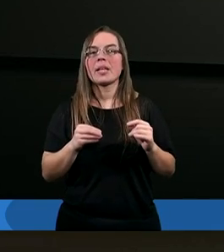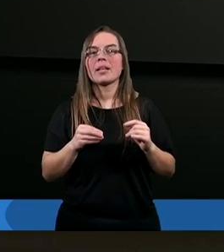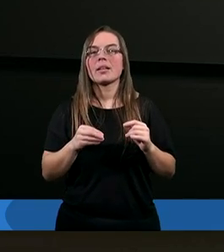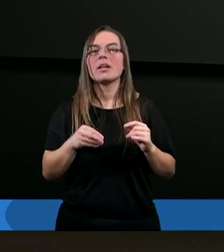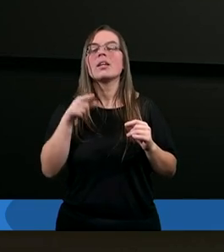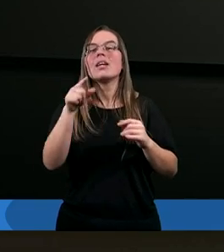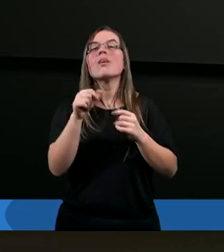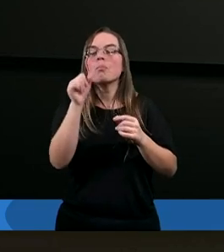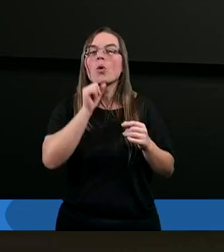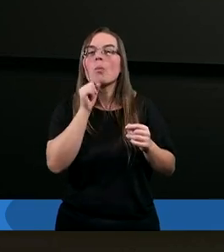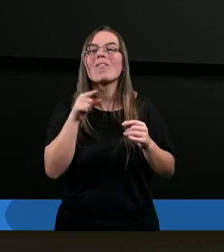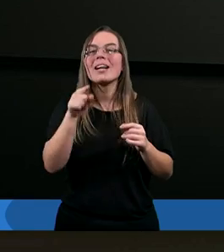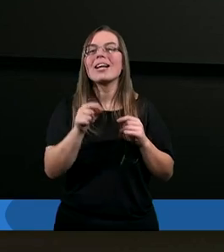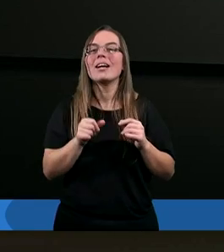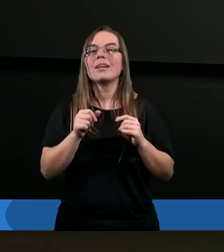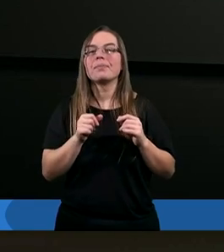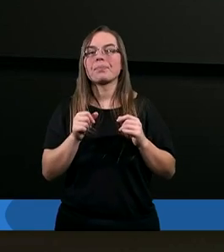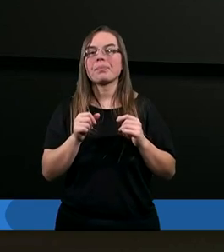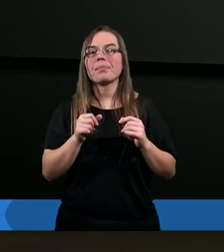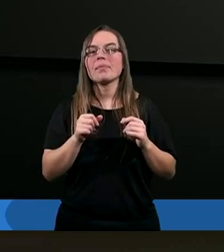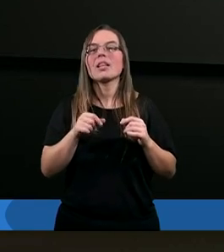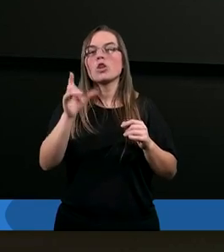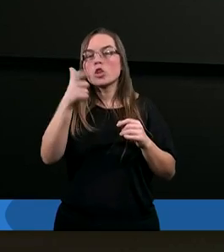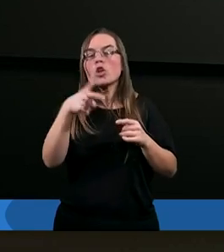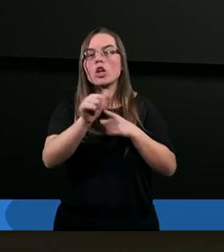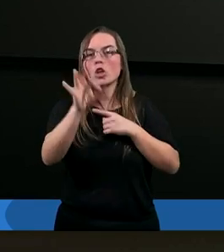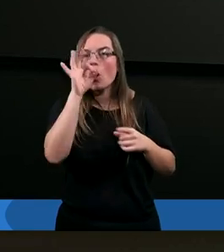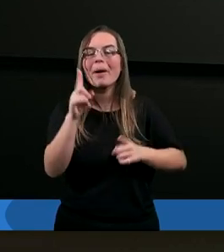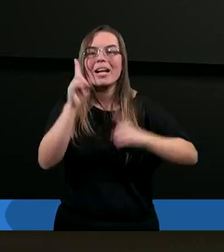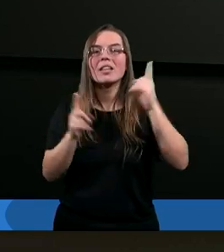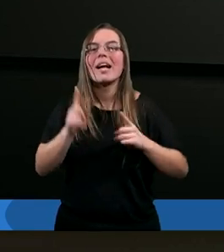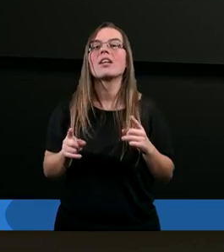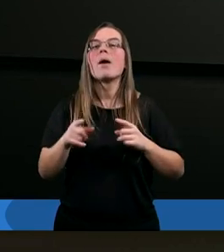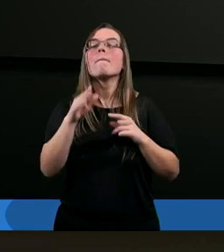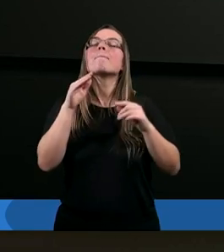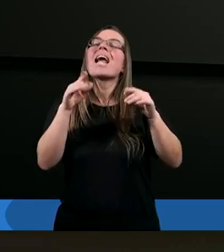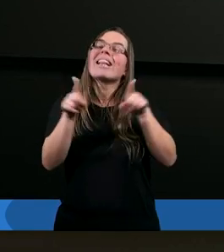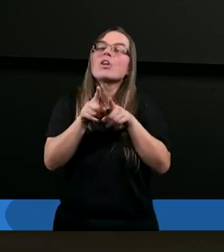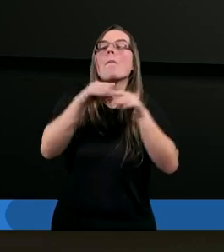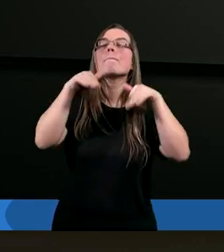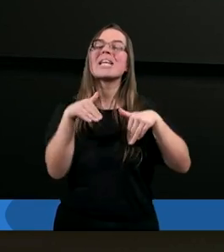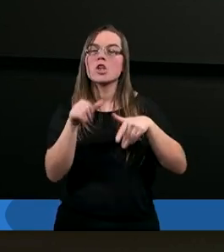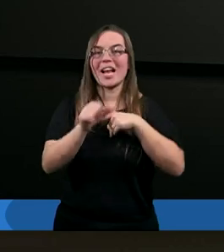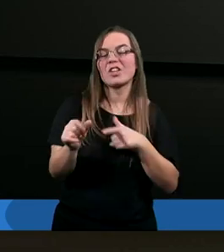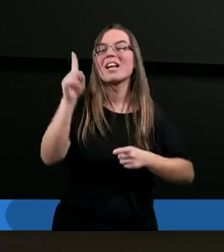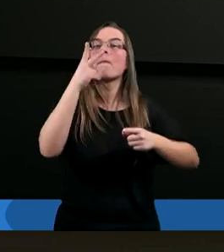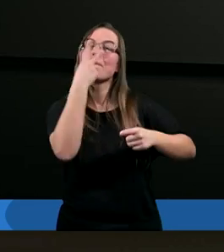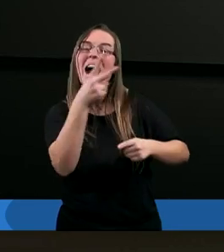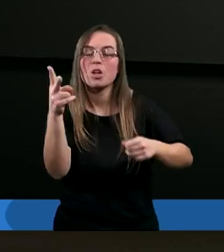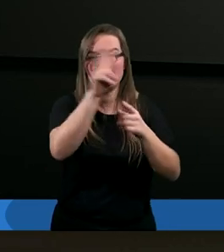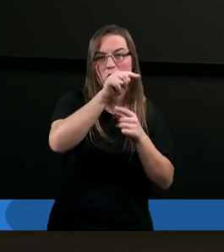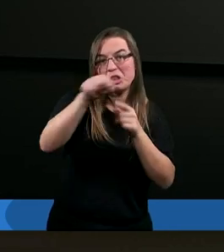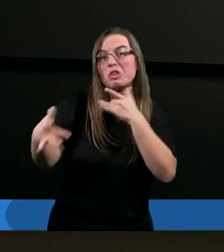w podsumowaniu jeszcze można dodać że dobrze jest że dobrze czasami milczeć patrząc na czyjeś